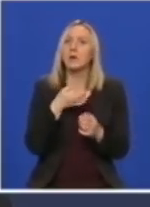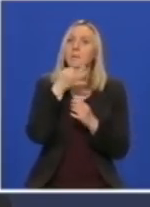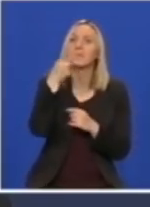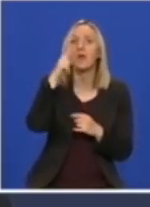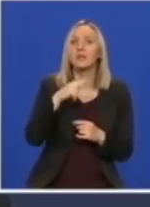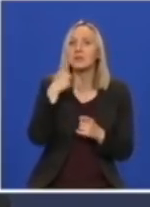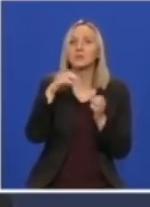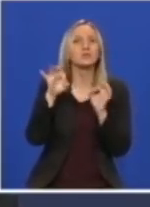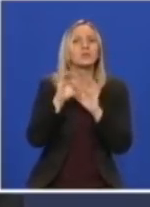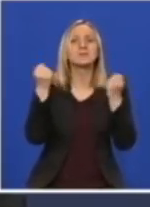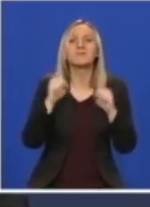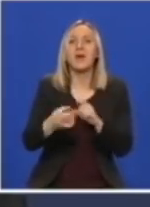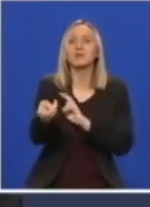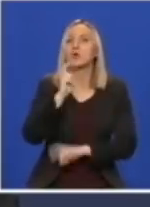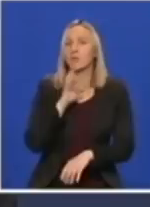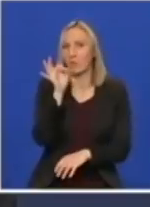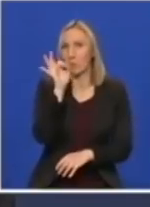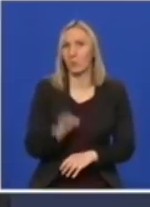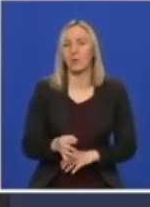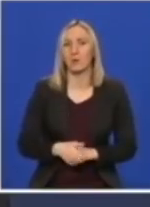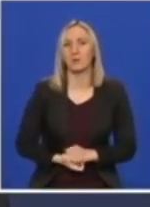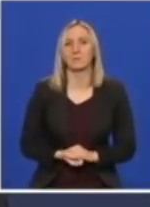ni jedan zvaničan odgovor za sad. Hvala.